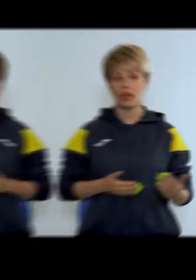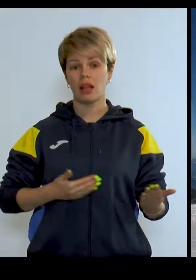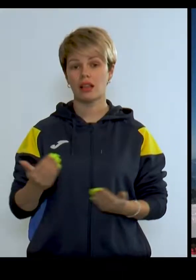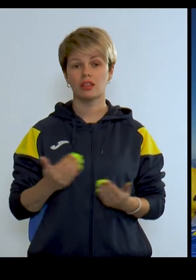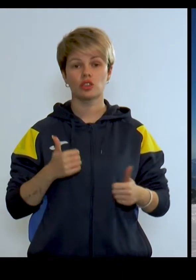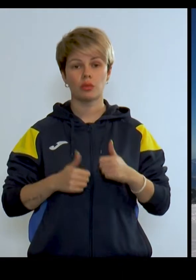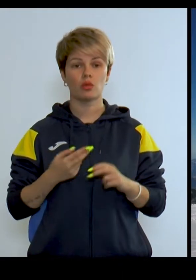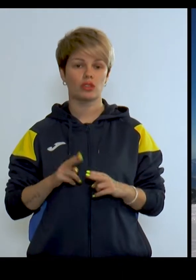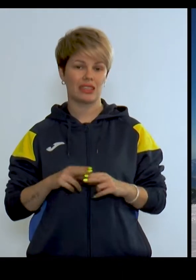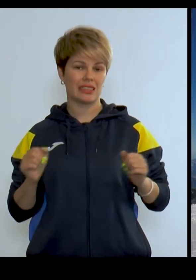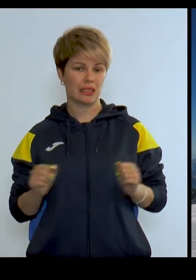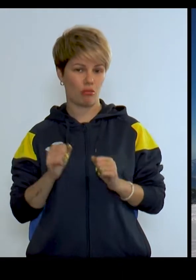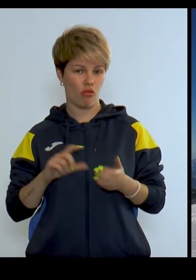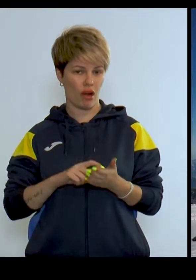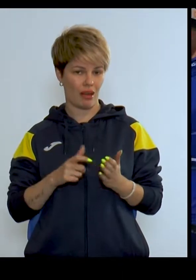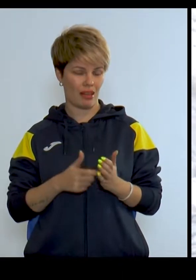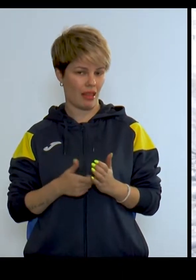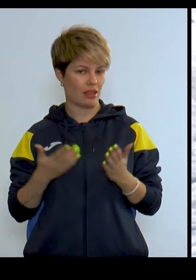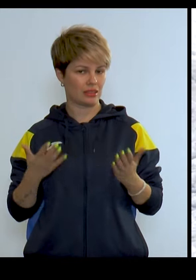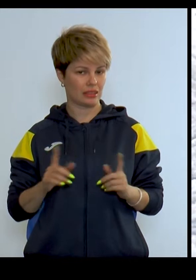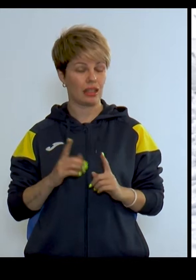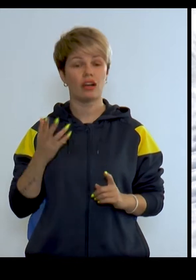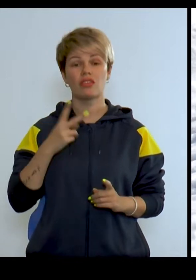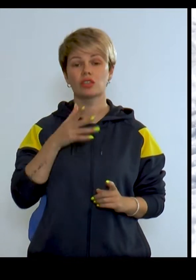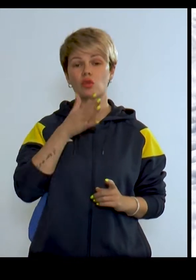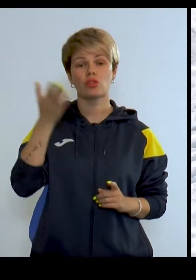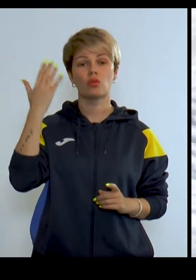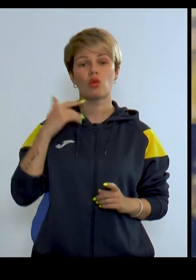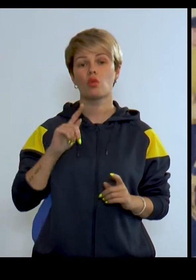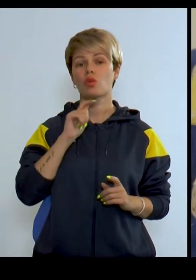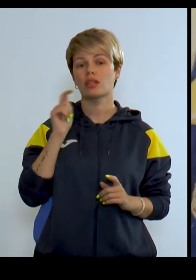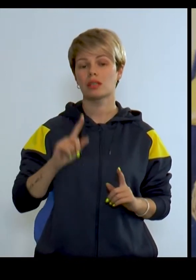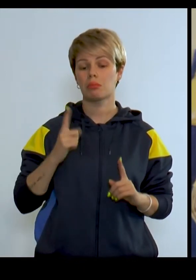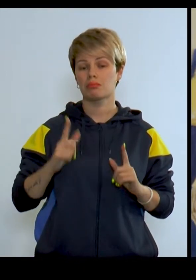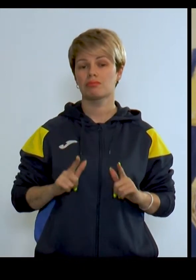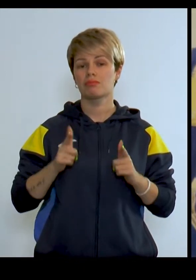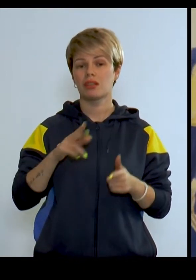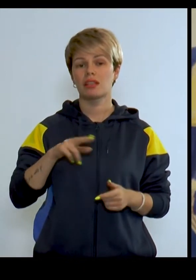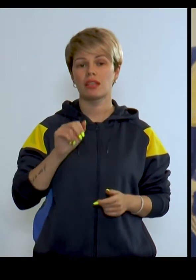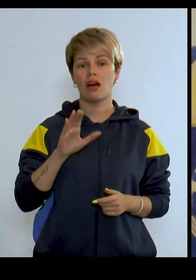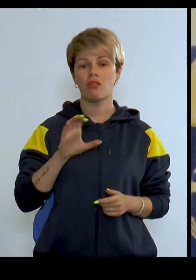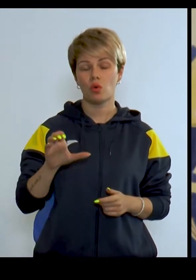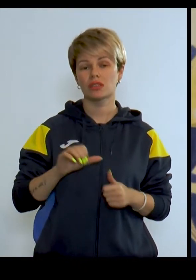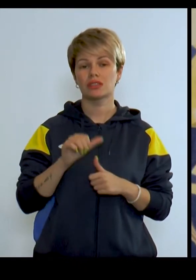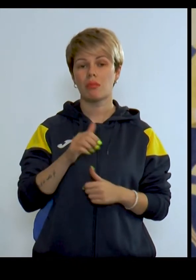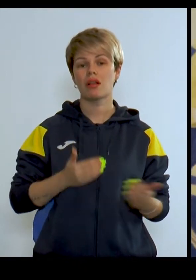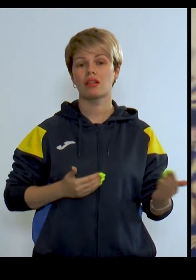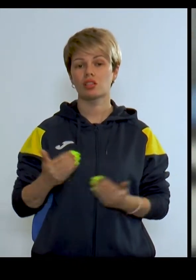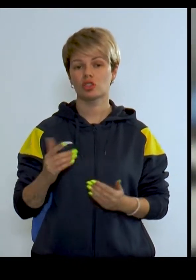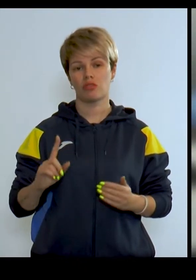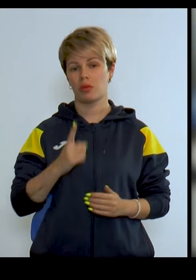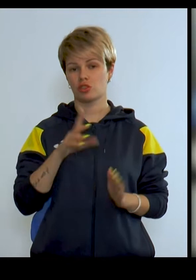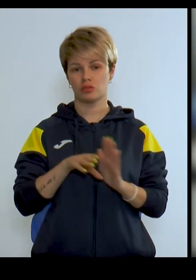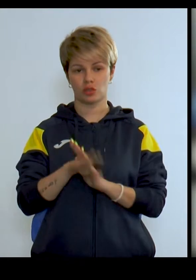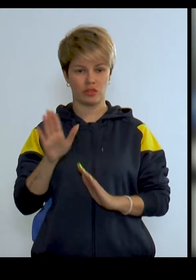Лижні перегони перегони – це зимова класика 20 років тому, коли Україна дебютувала на дефлімпіаді в Давосі саме лижники